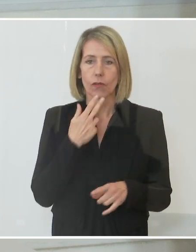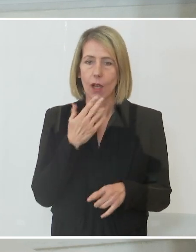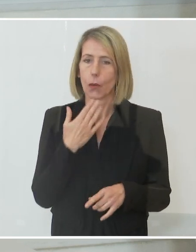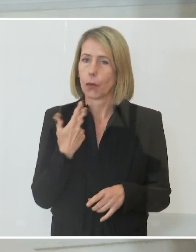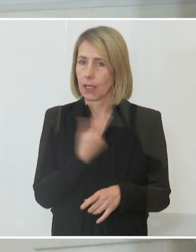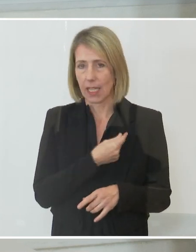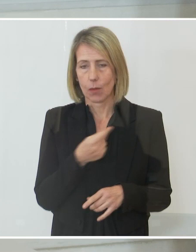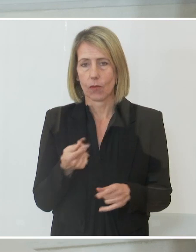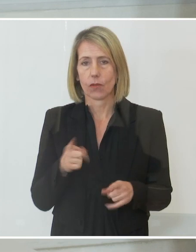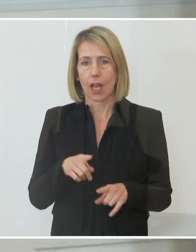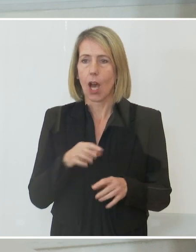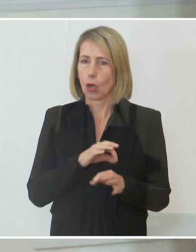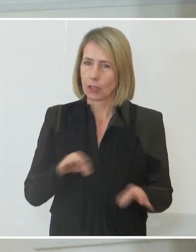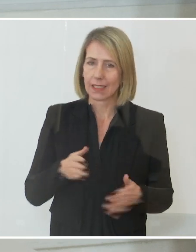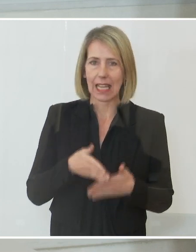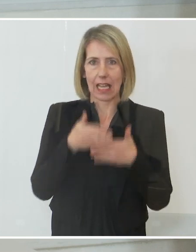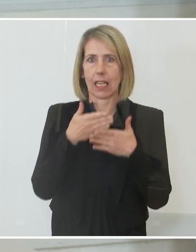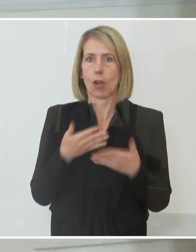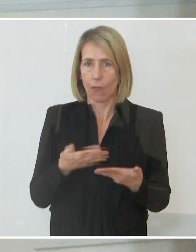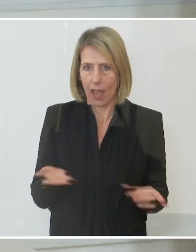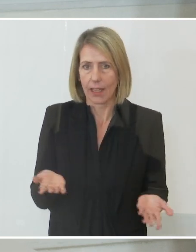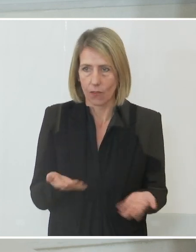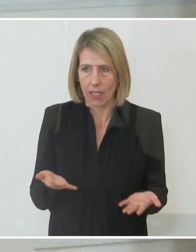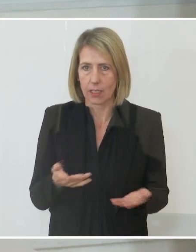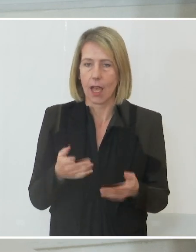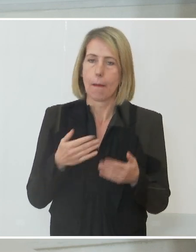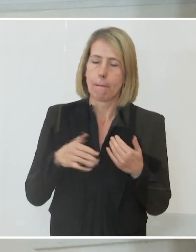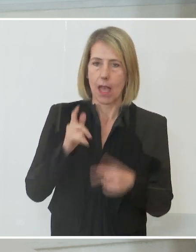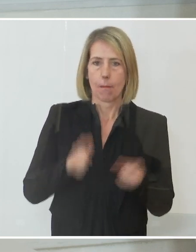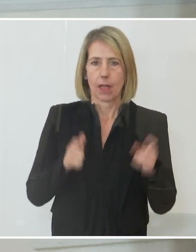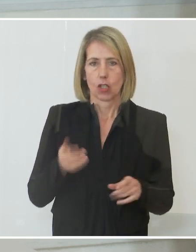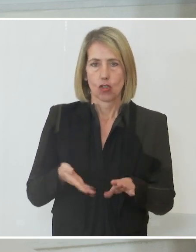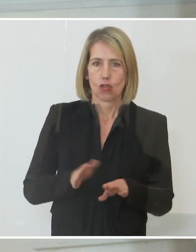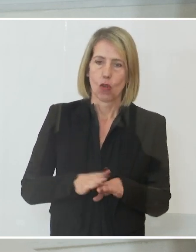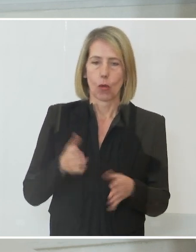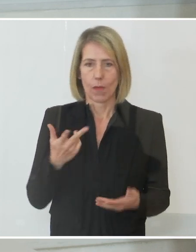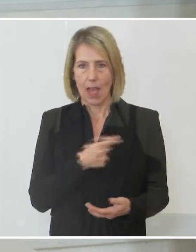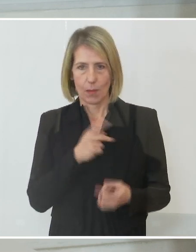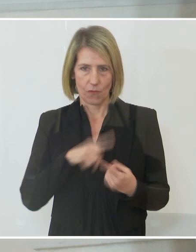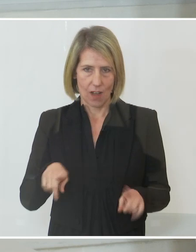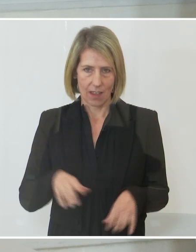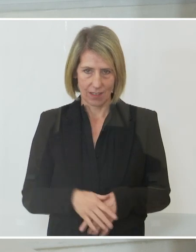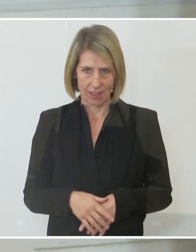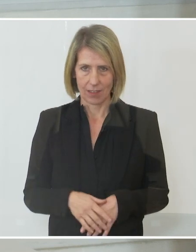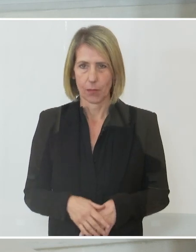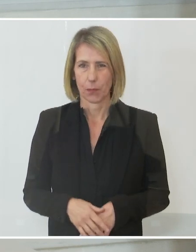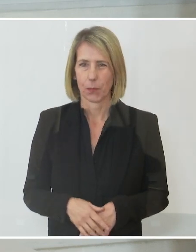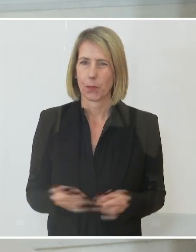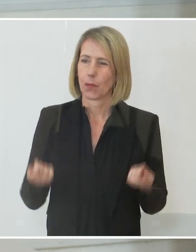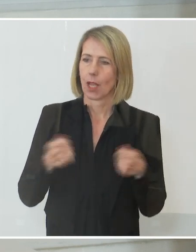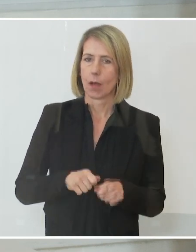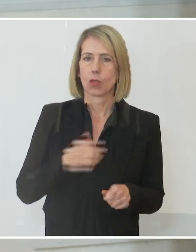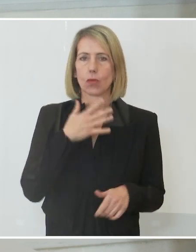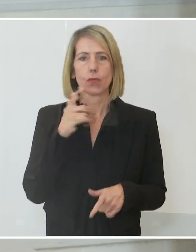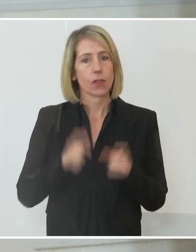wäre es sehr hilfreich, wenn sich noch mehr Menschen entschließen zur Impfung. Abschließend, viele Menschen haben sich